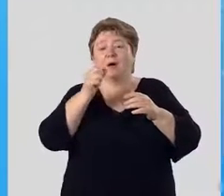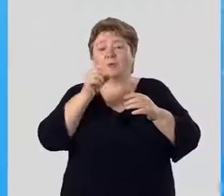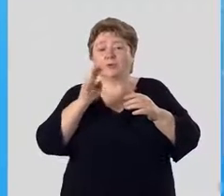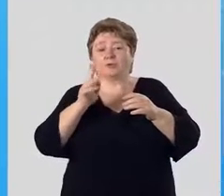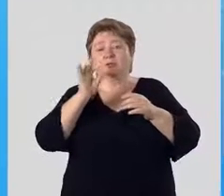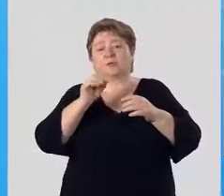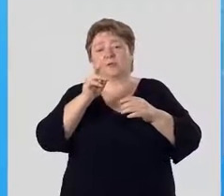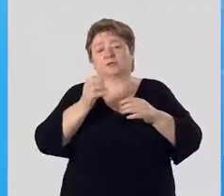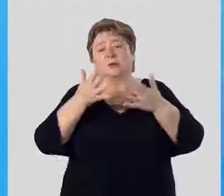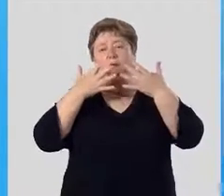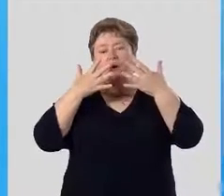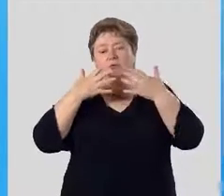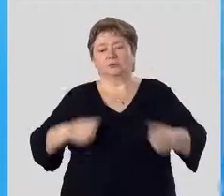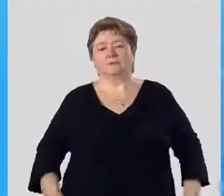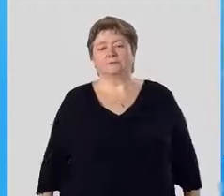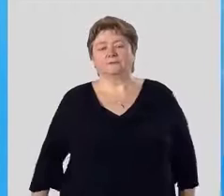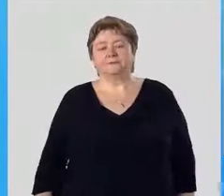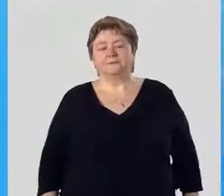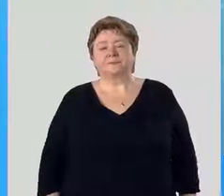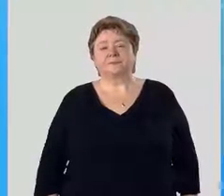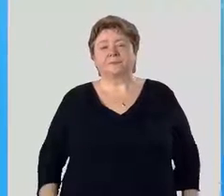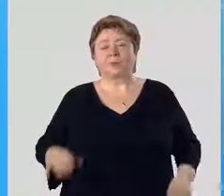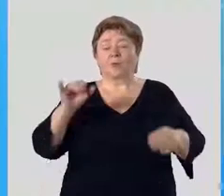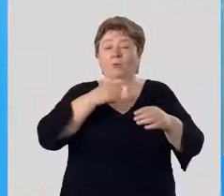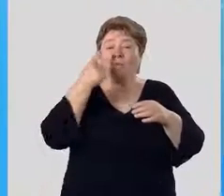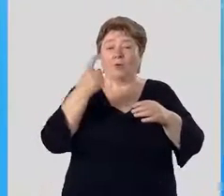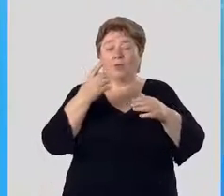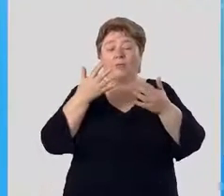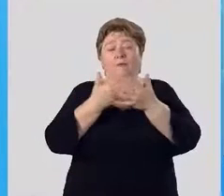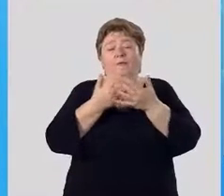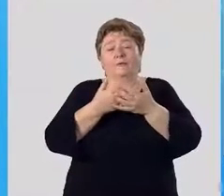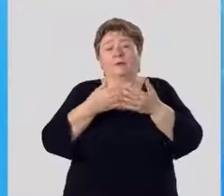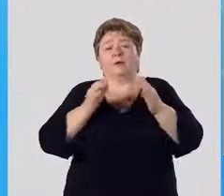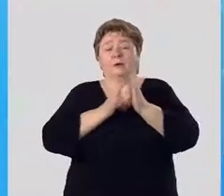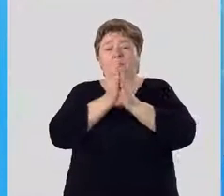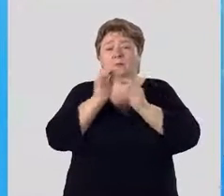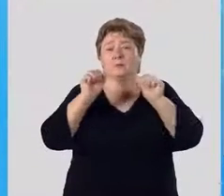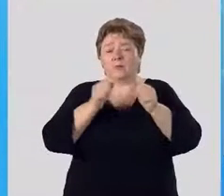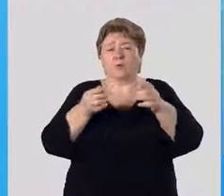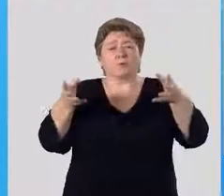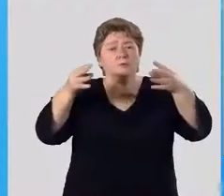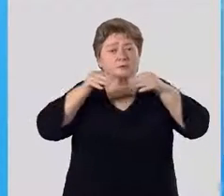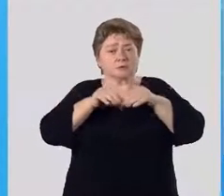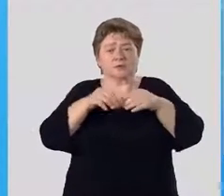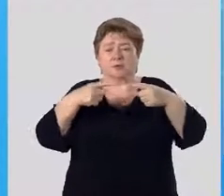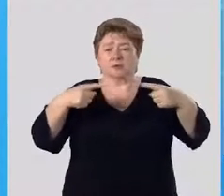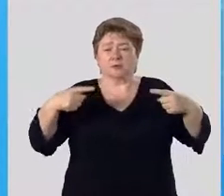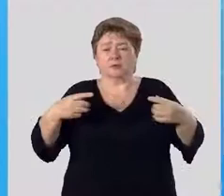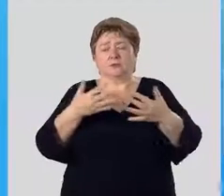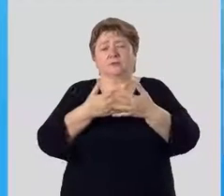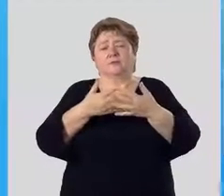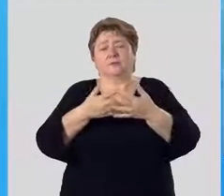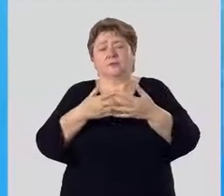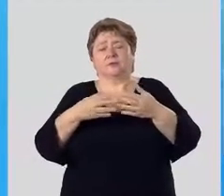и ромашка пахучая. У одного вида растений могут сочетаться различные